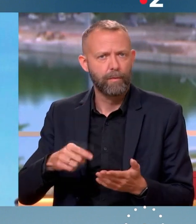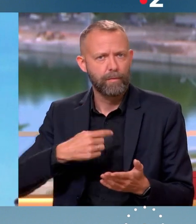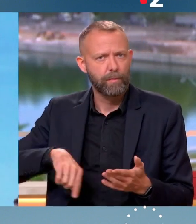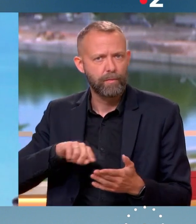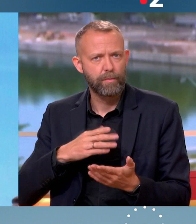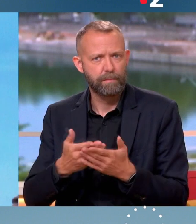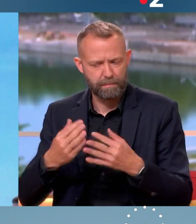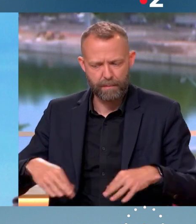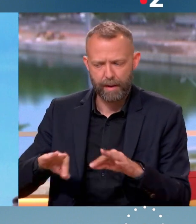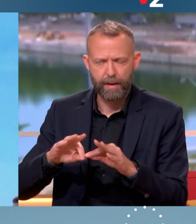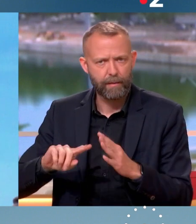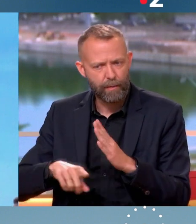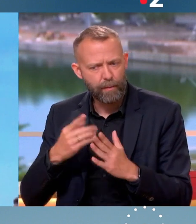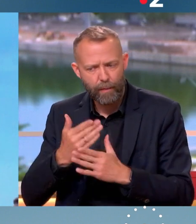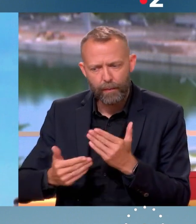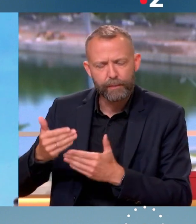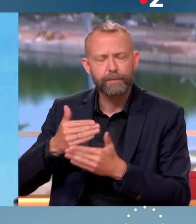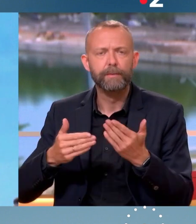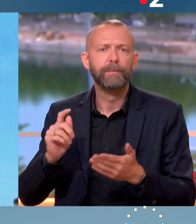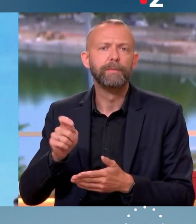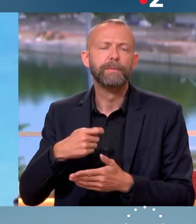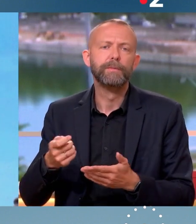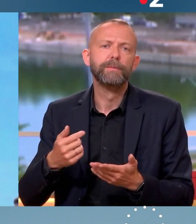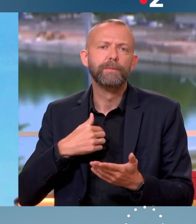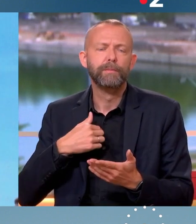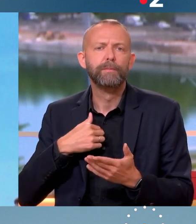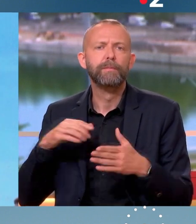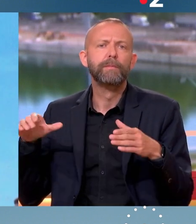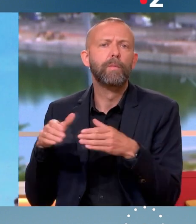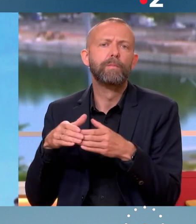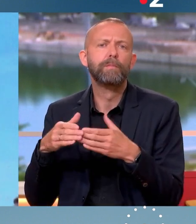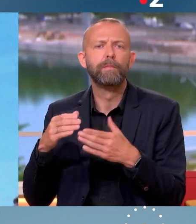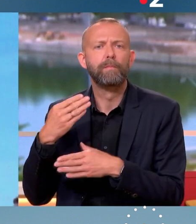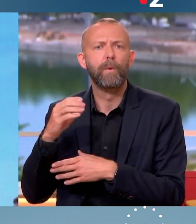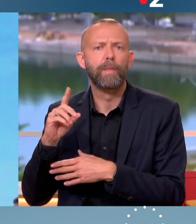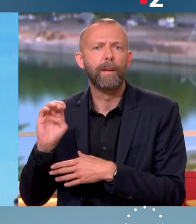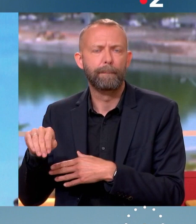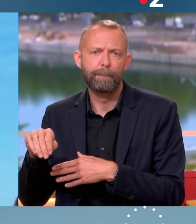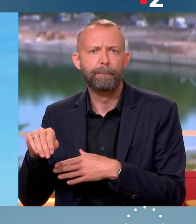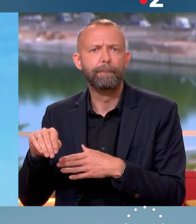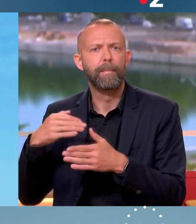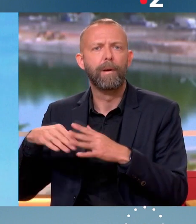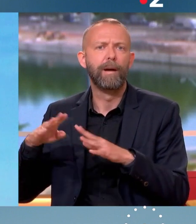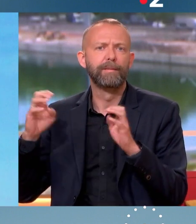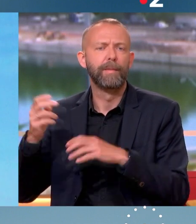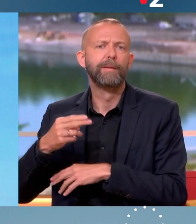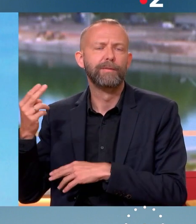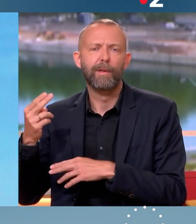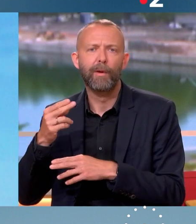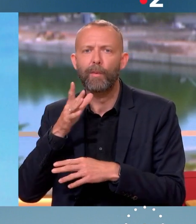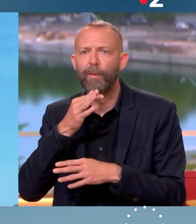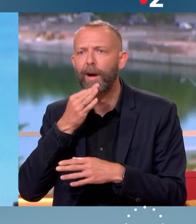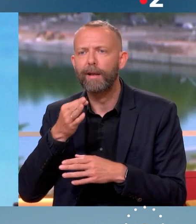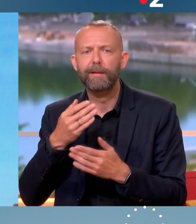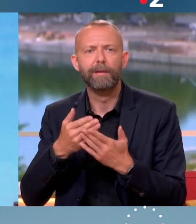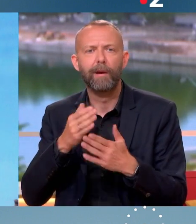pays et donc c'est évidemment pas le mouvement démocrate que je dirige à l'Assemblée nationale qui dira l'inverse ou qui irait à l'encontre d'une